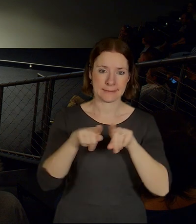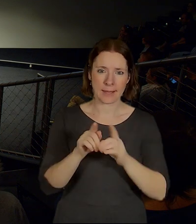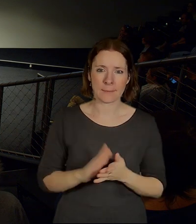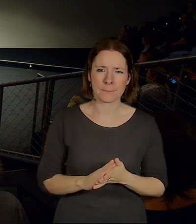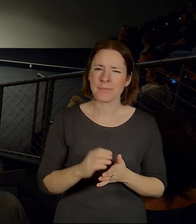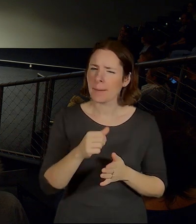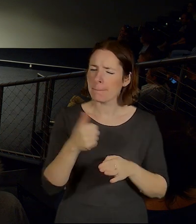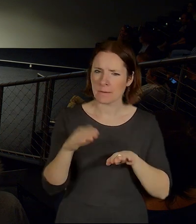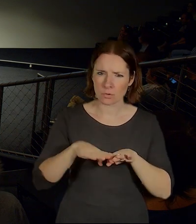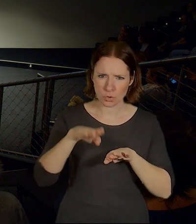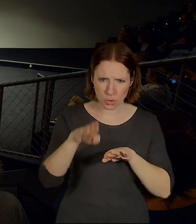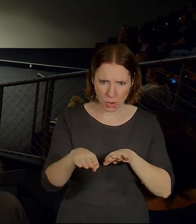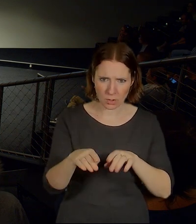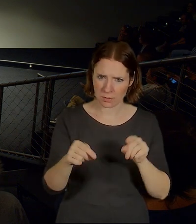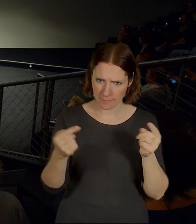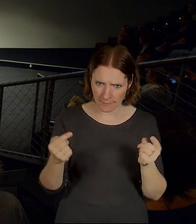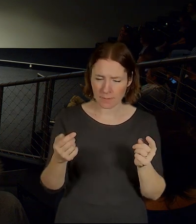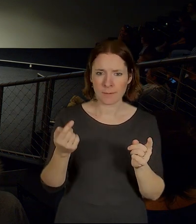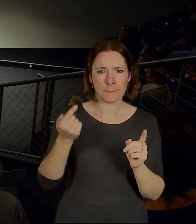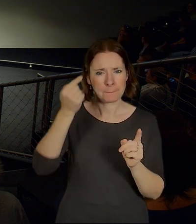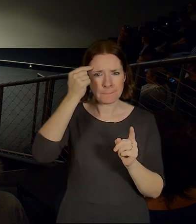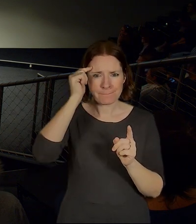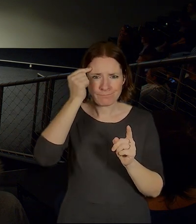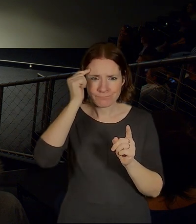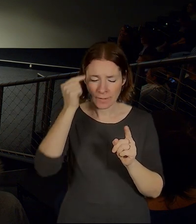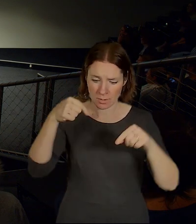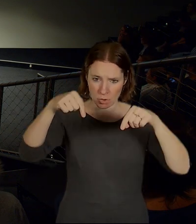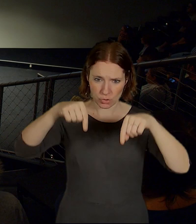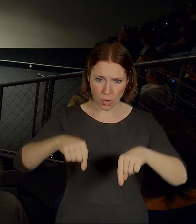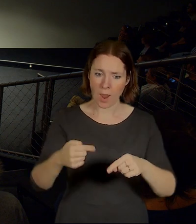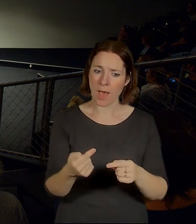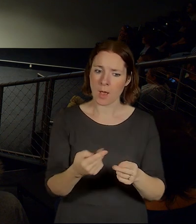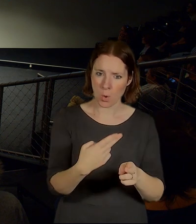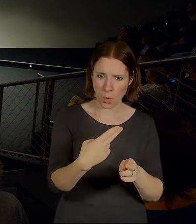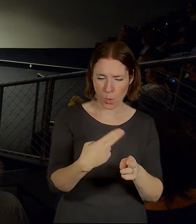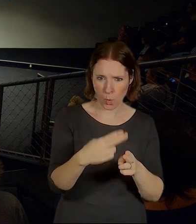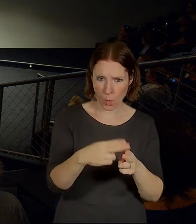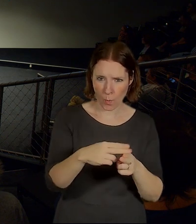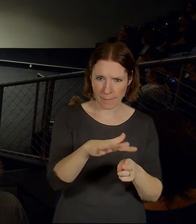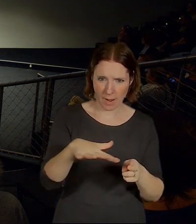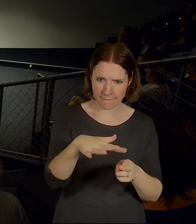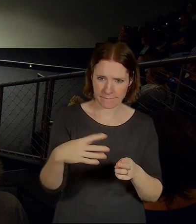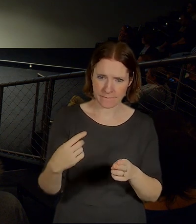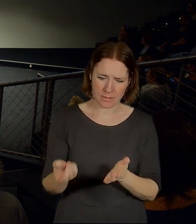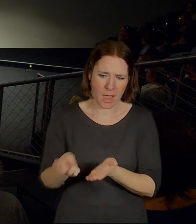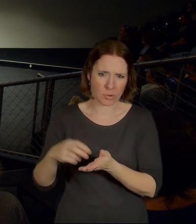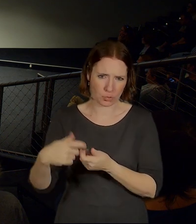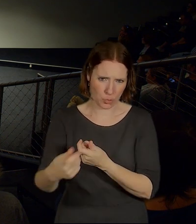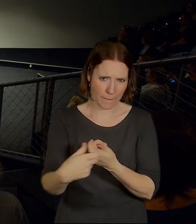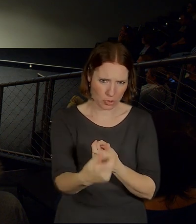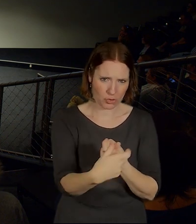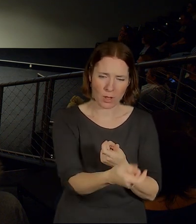jsme si říkali, pod náma vlastně rekonstruujou to nástupiště. Mají tam v rozpočtu rekonstrukci těch vlašťovek,